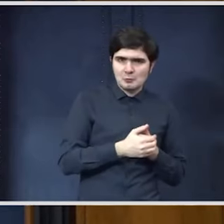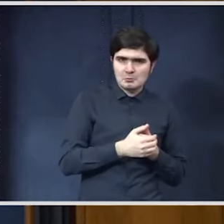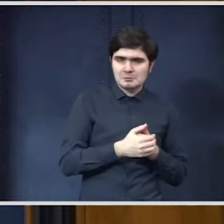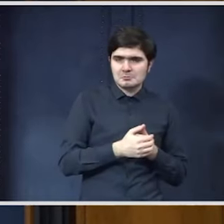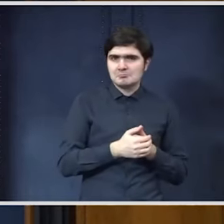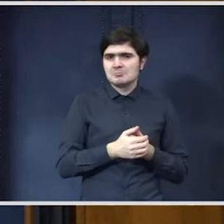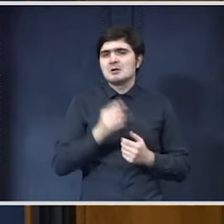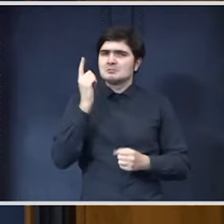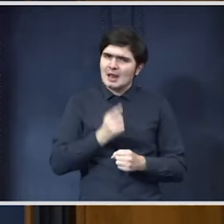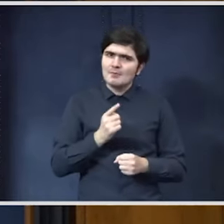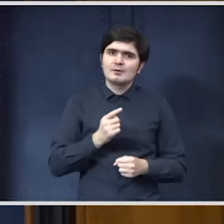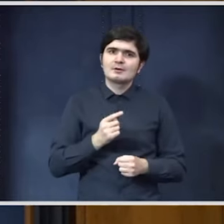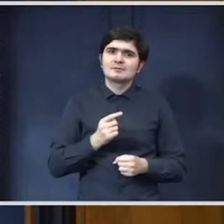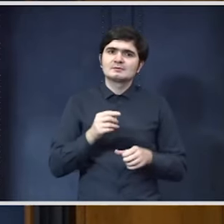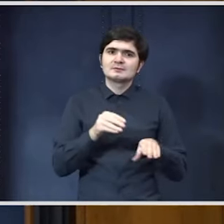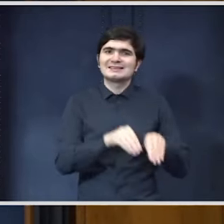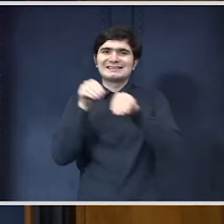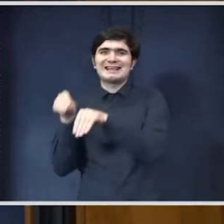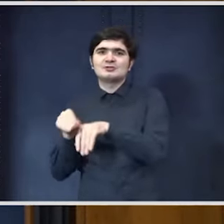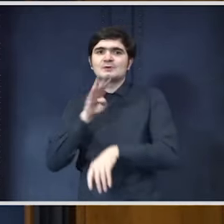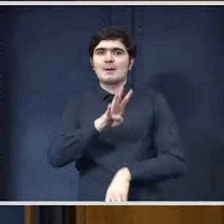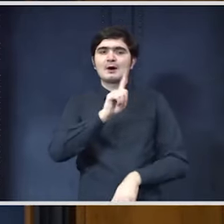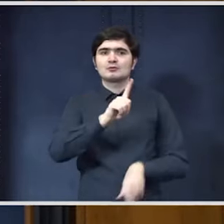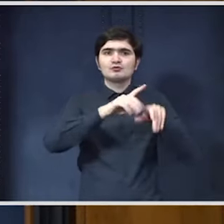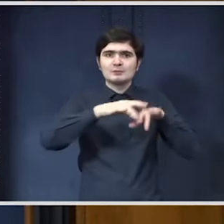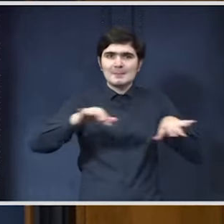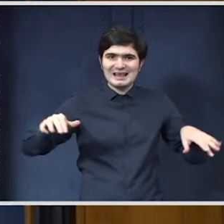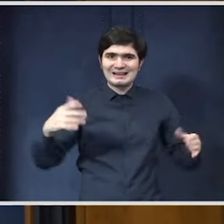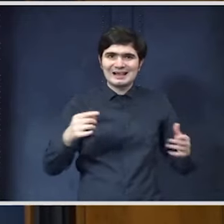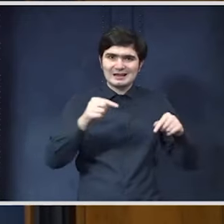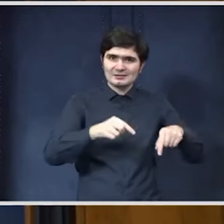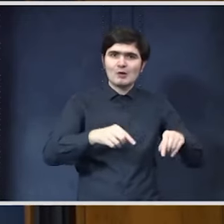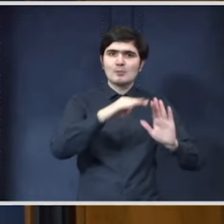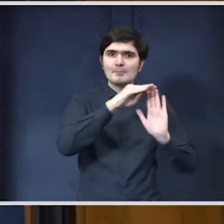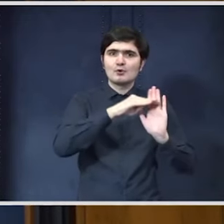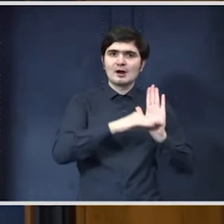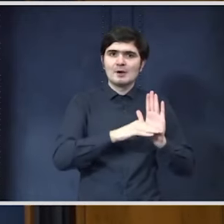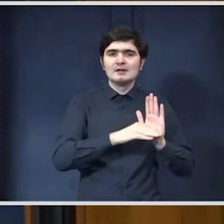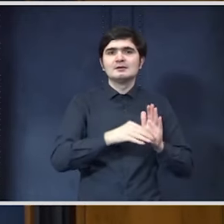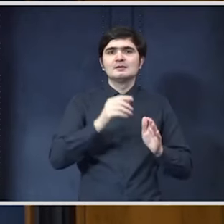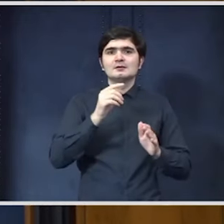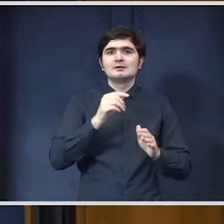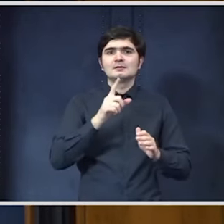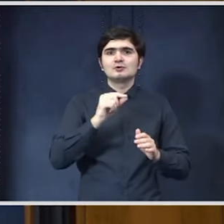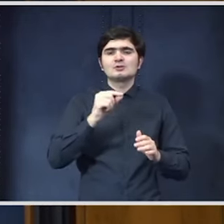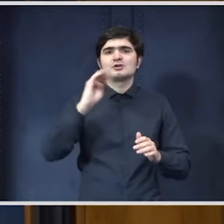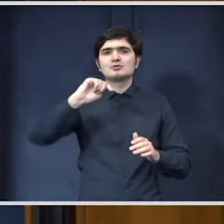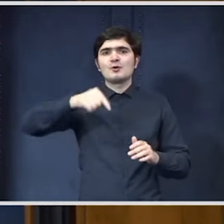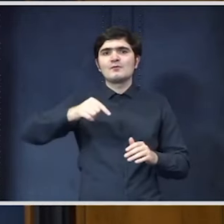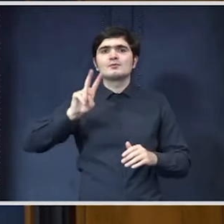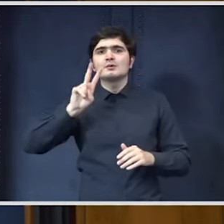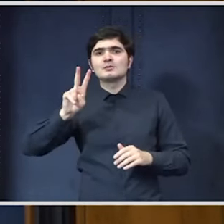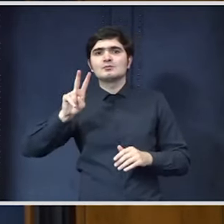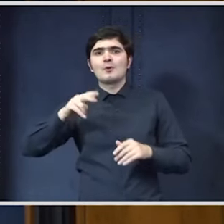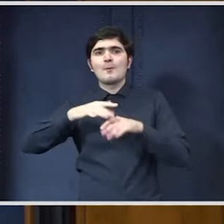trebuim să trecem de la 41 de miliarde câte sunt acum programate la 29,2 miliarde